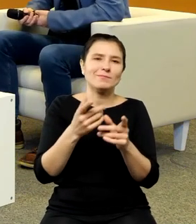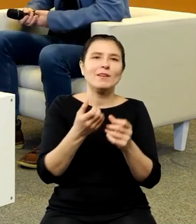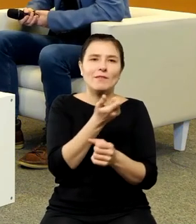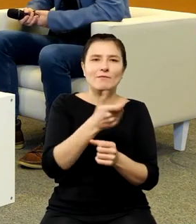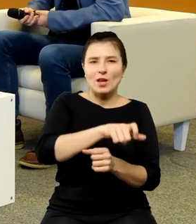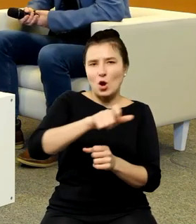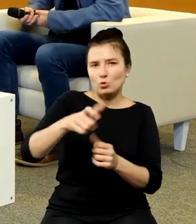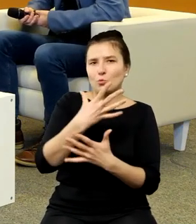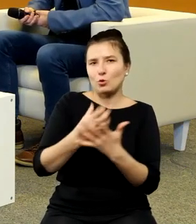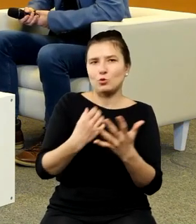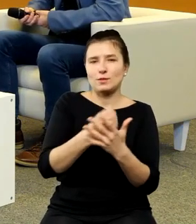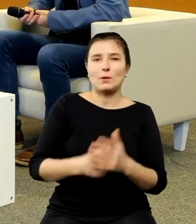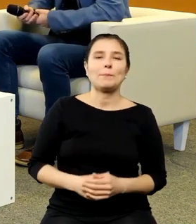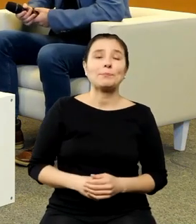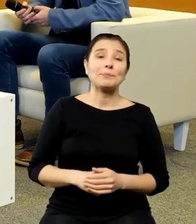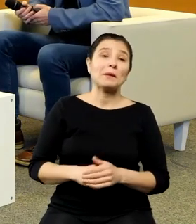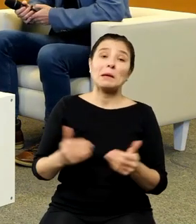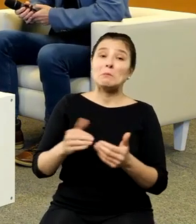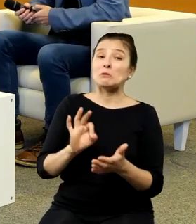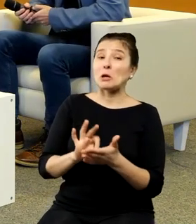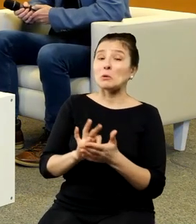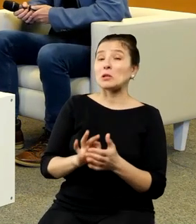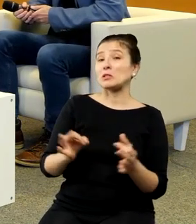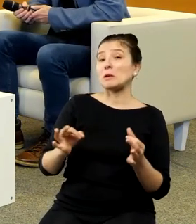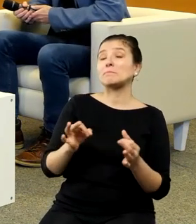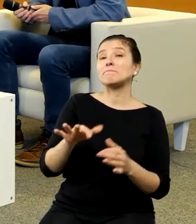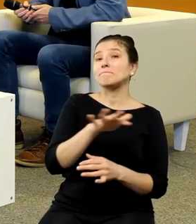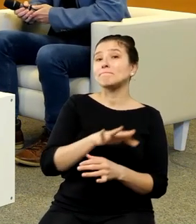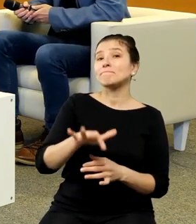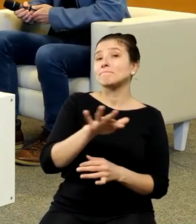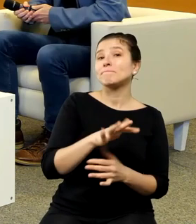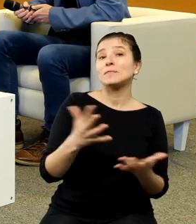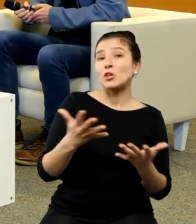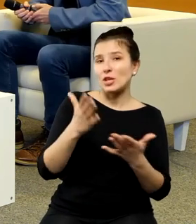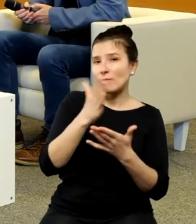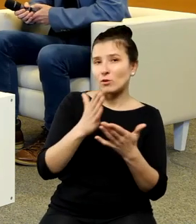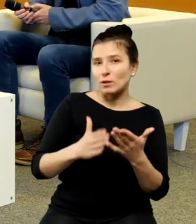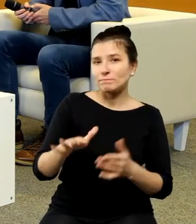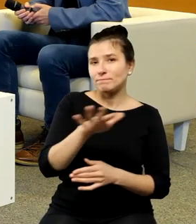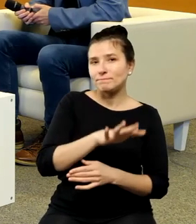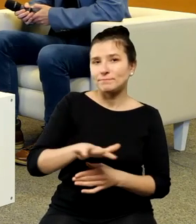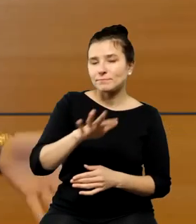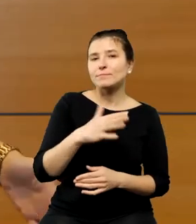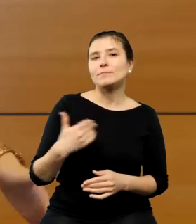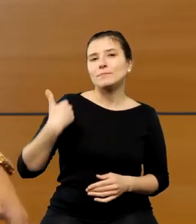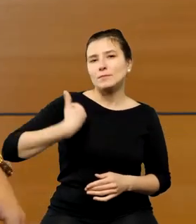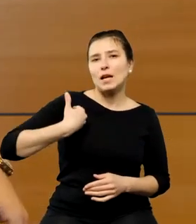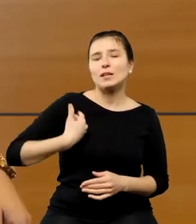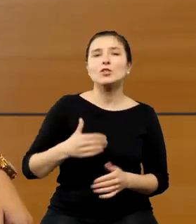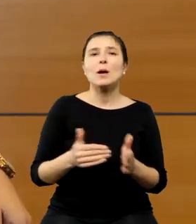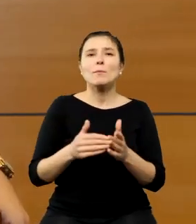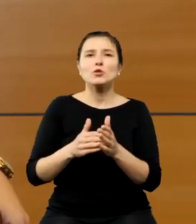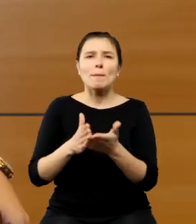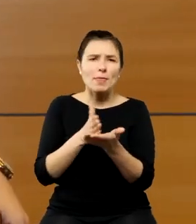względu na położenie Wielkiej Brytanii dzisiejszej, czyli po prostu potrzeby nawigacyjne,